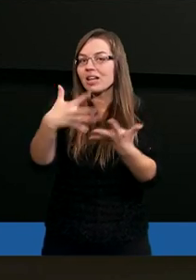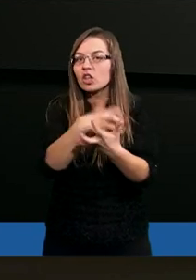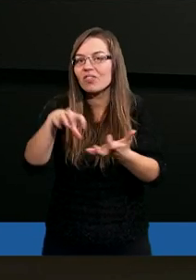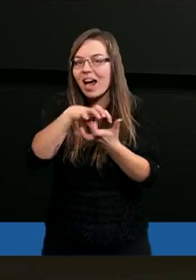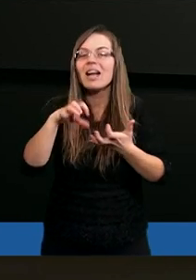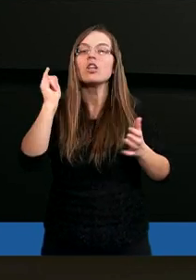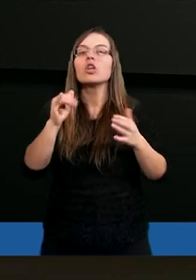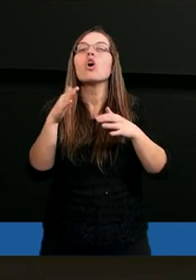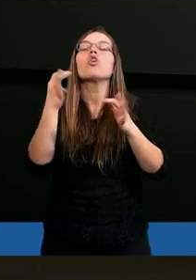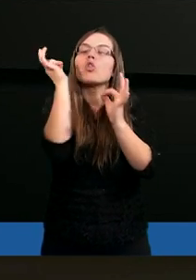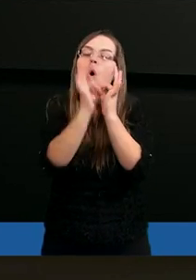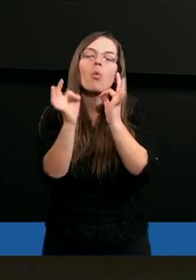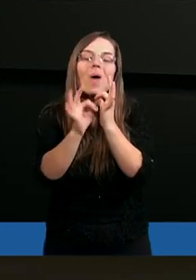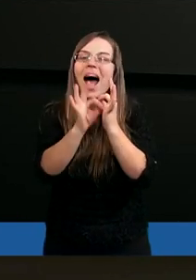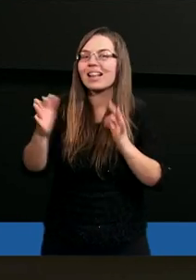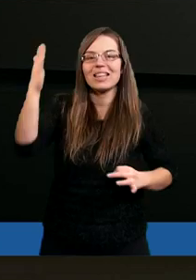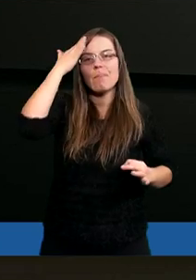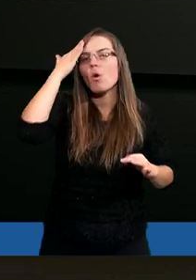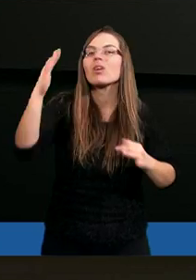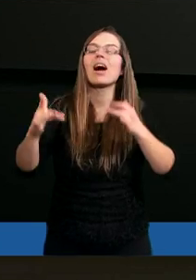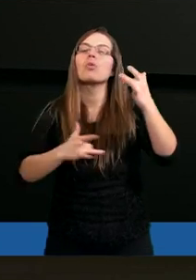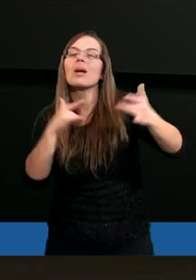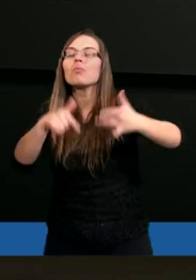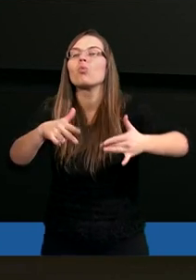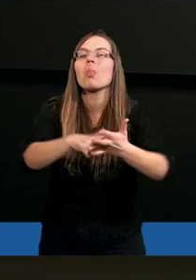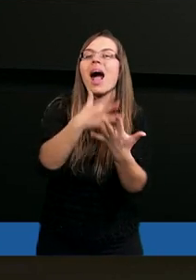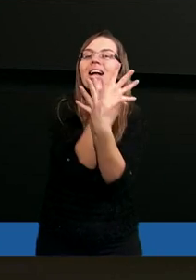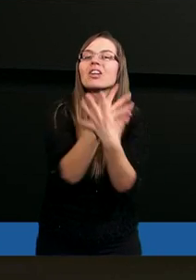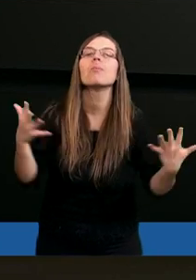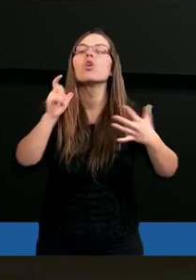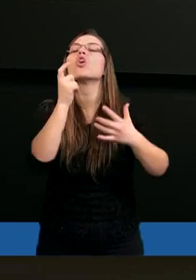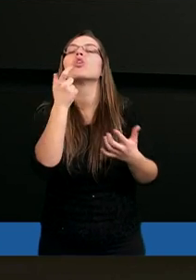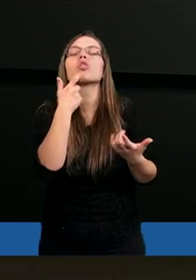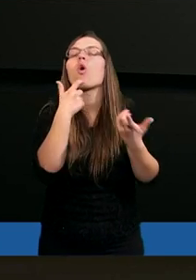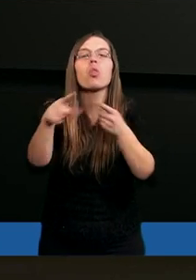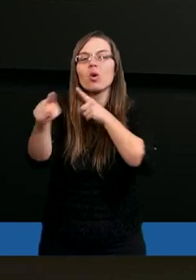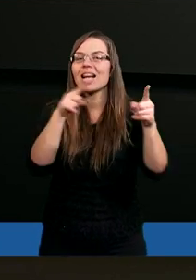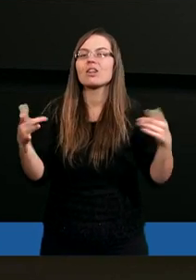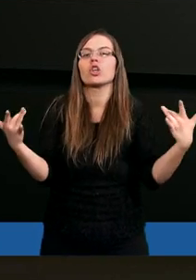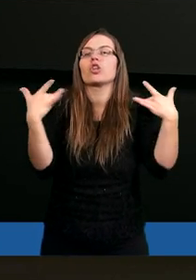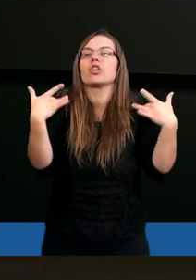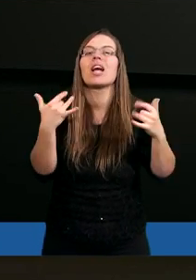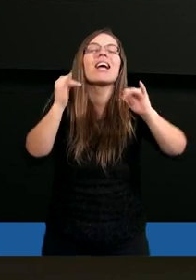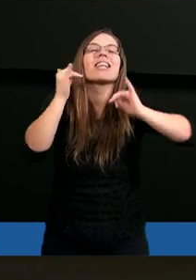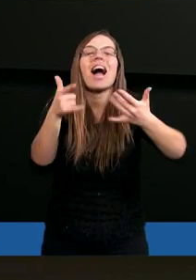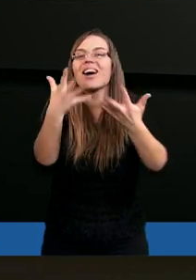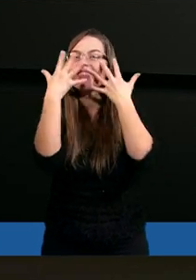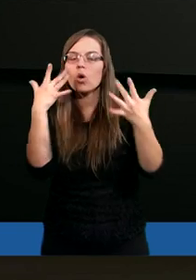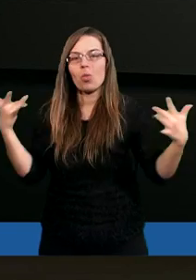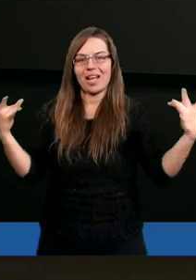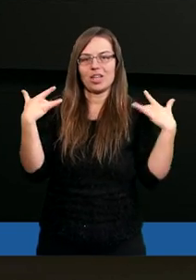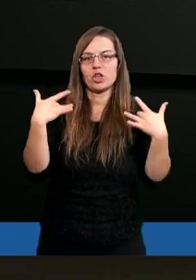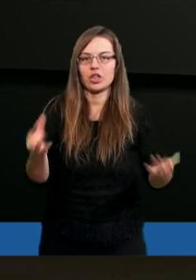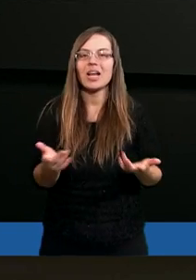bardzo dokładnie poznał Jezus tutaj na ziemi, co to znaczy życie. To życie.